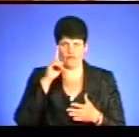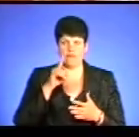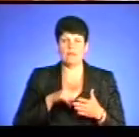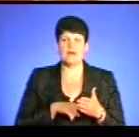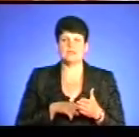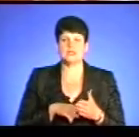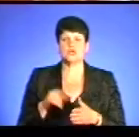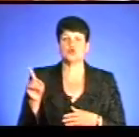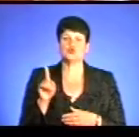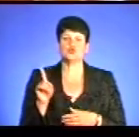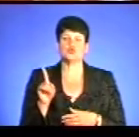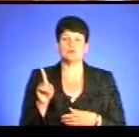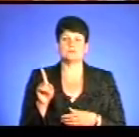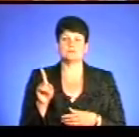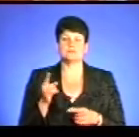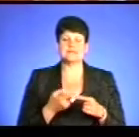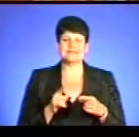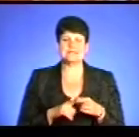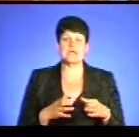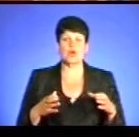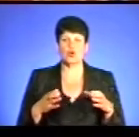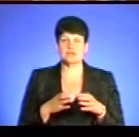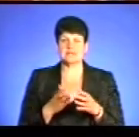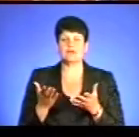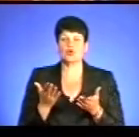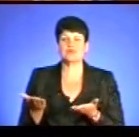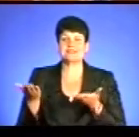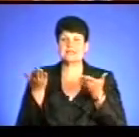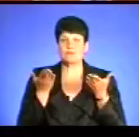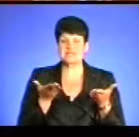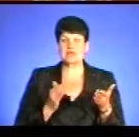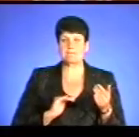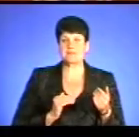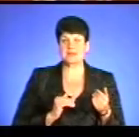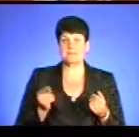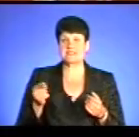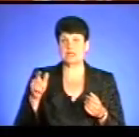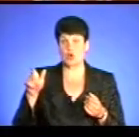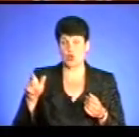що цей колектив, який запросив підприємець Тернополя,